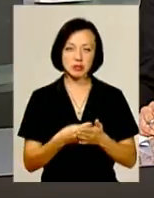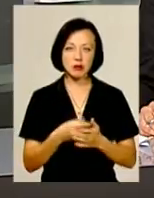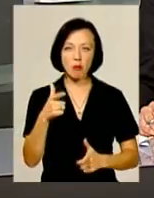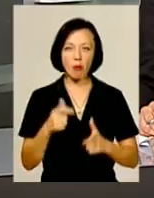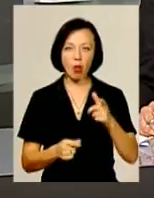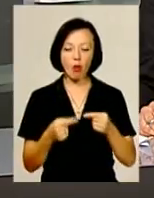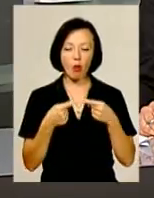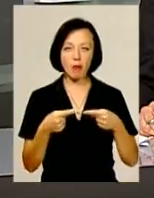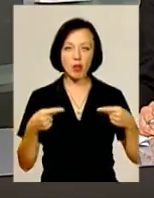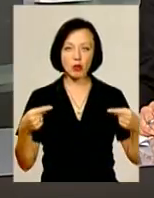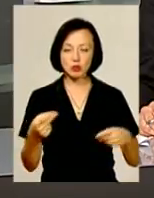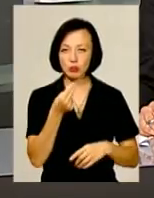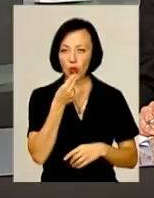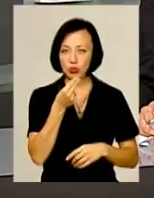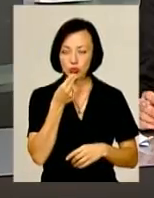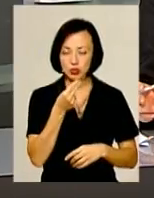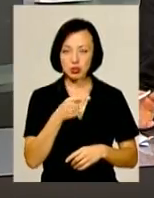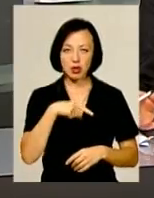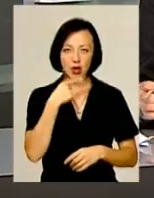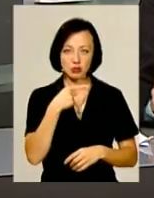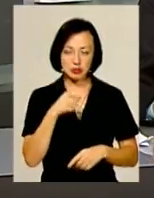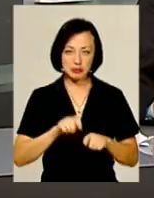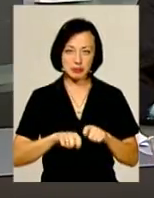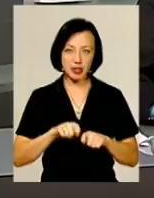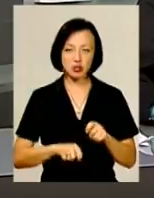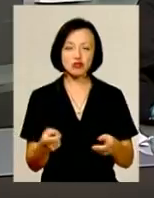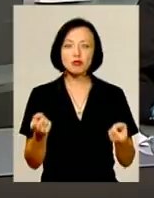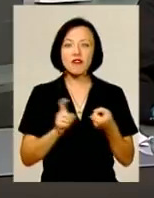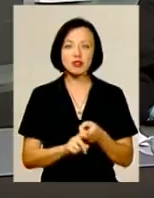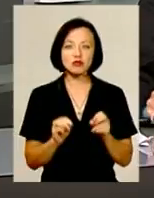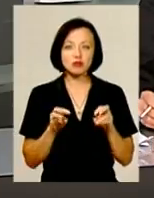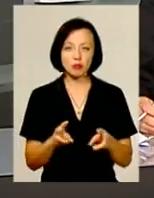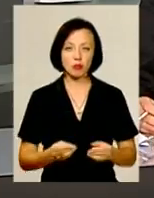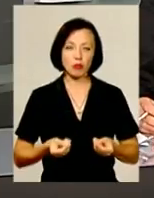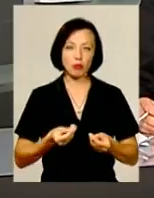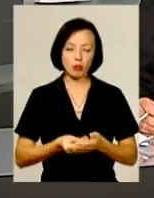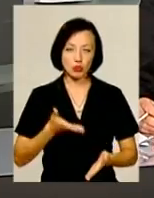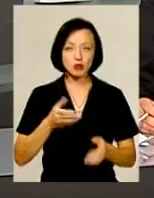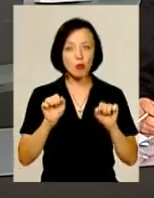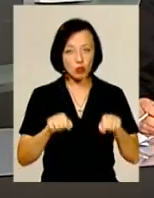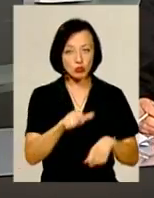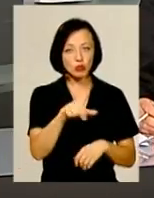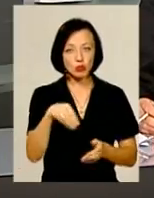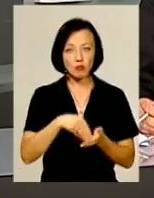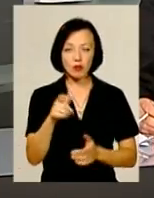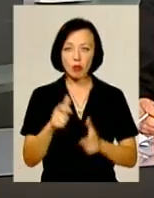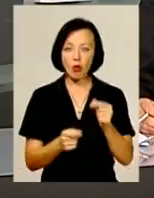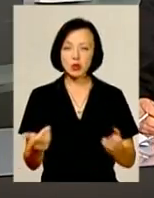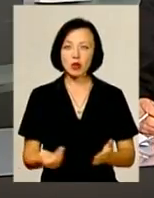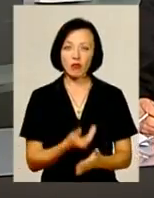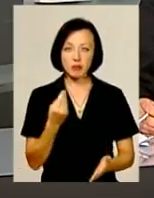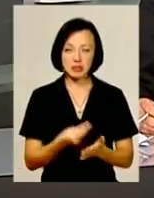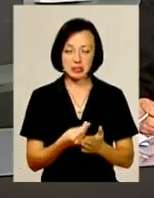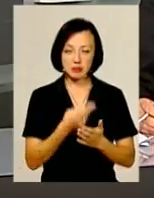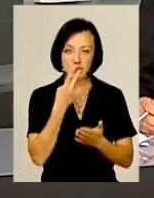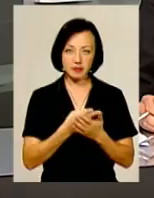молочні продукти, прогнозують аналітики. З чим пов'язане подорожчання, чи будуть «Подоляни» спроможні купувати молоко за новими цінами